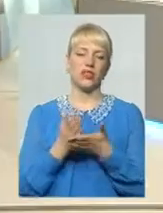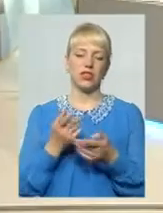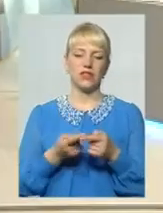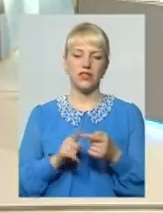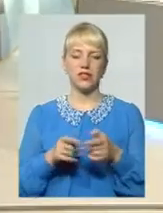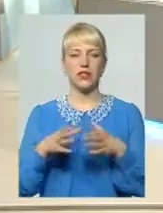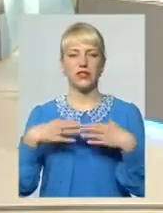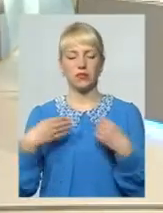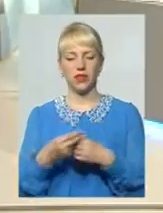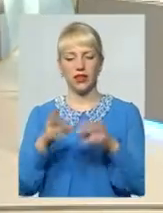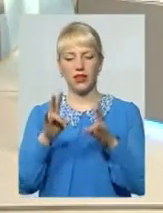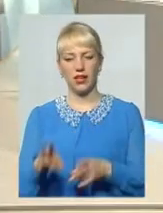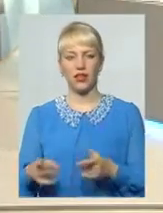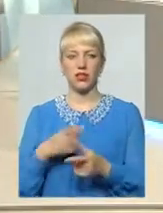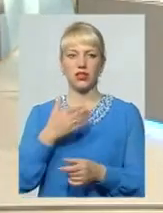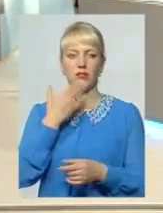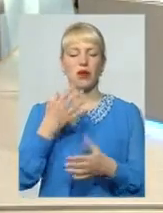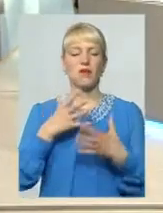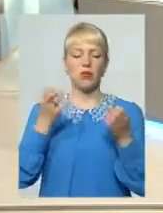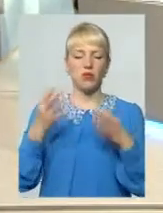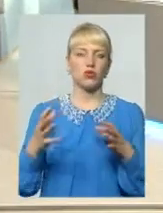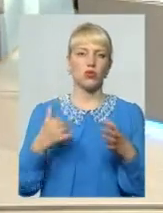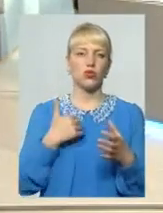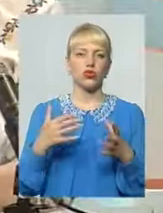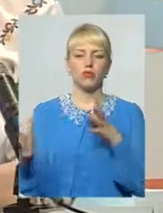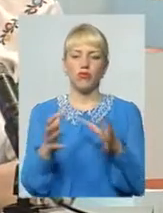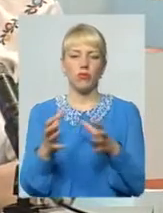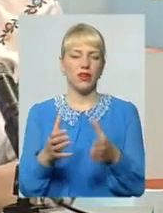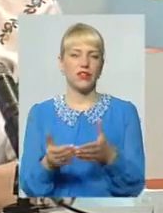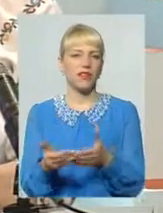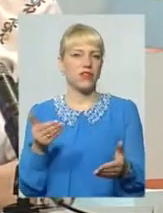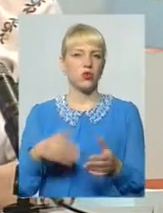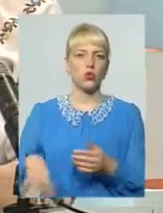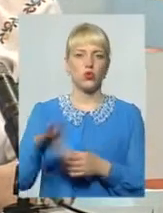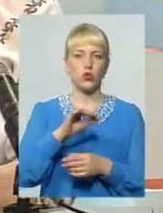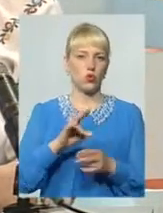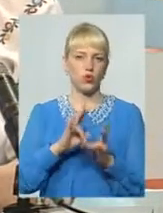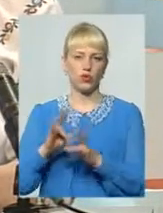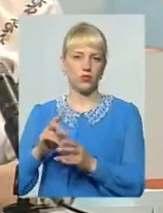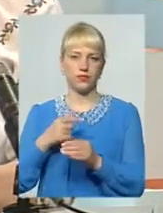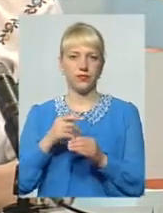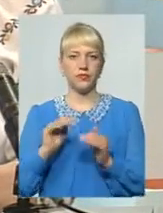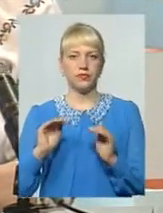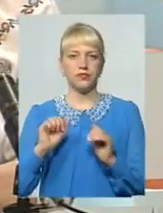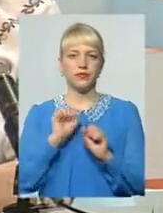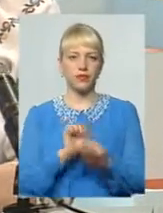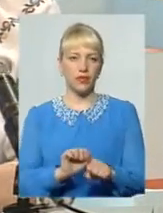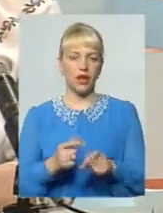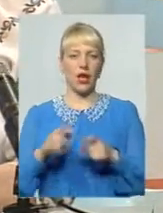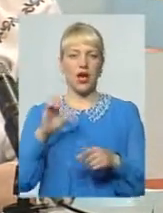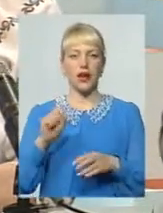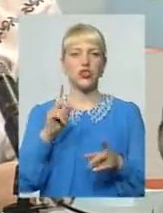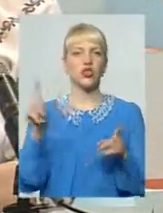родині трагедія Чи немає Ми взагалі хочемо їх від всього вберегти Що відбувається насправді Дитина,